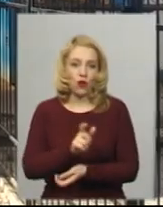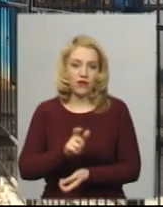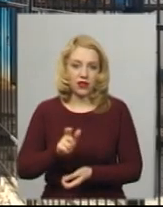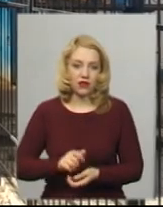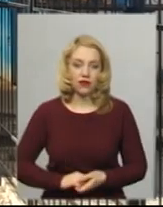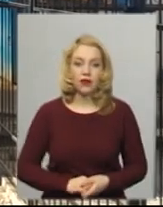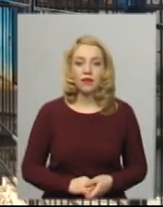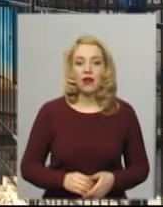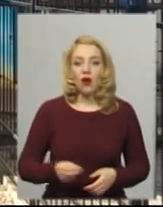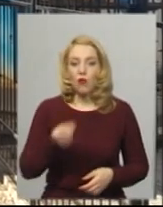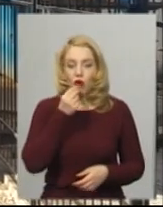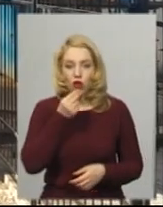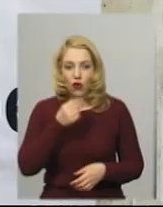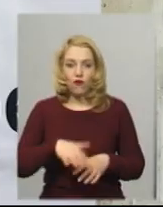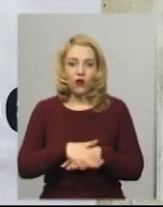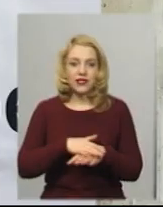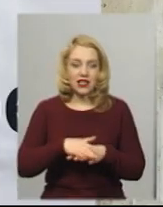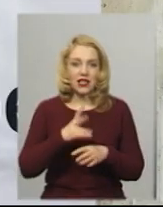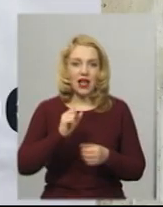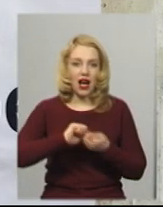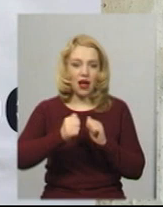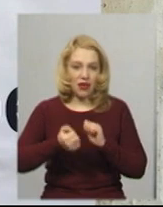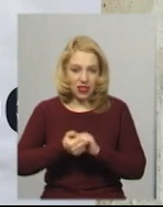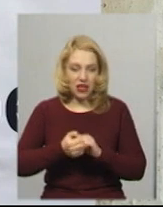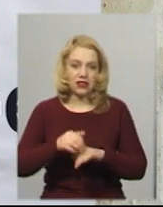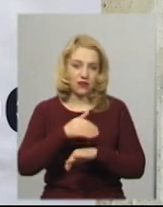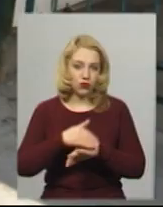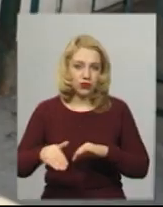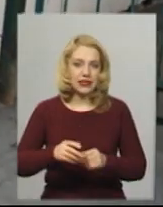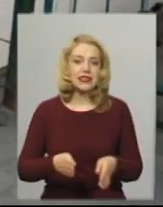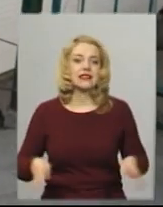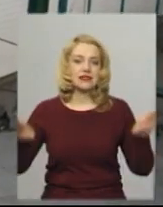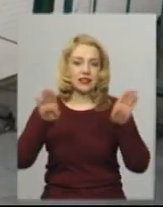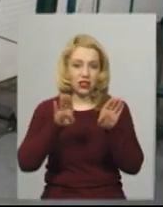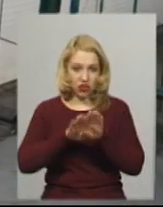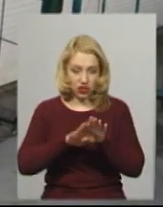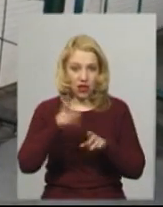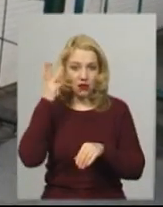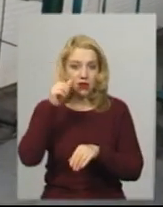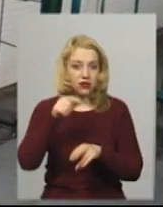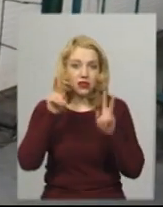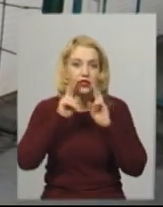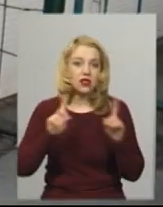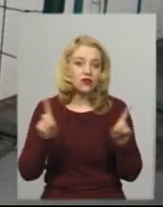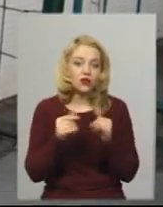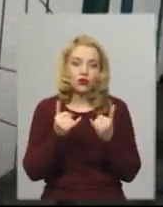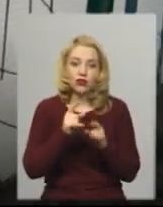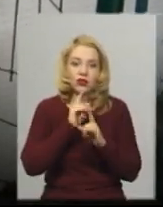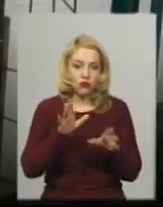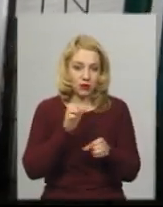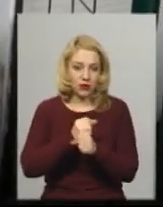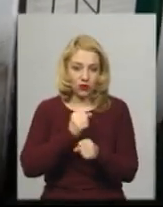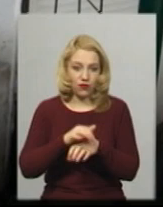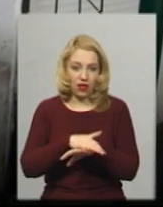Продовольчий ринок на вулиці Кам'янецькій обласного центру зачинений. Хмельничанин Антон Вальгуре розповідає, не знав, що ринок сьогодні не працюватиме.